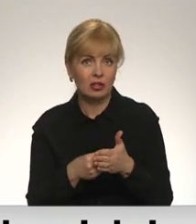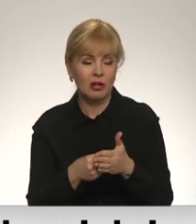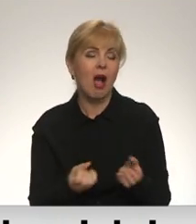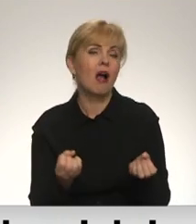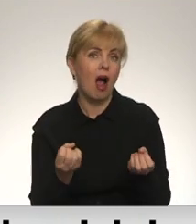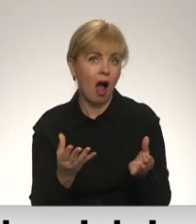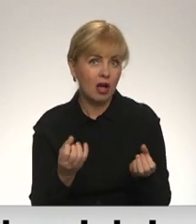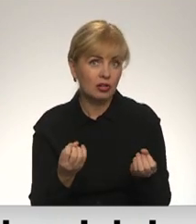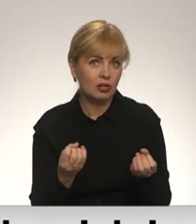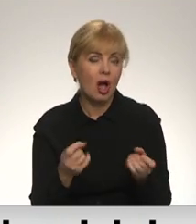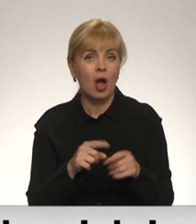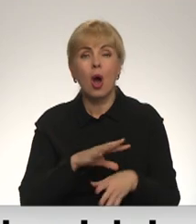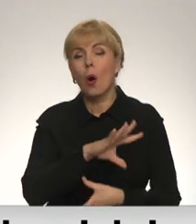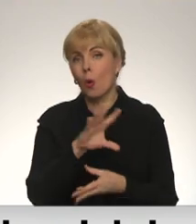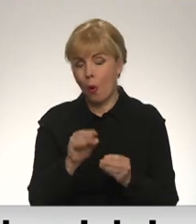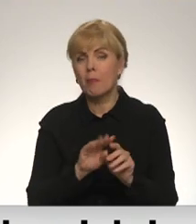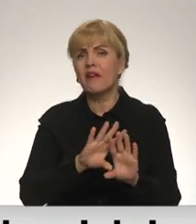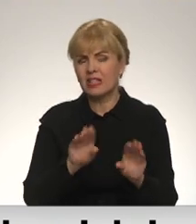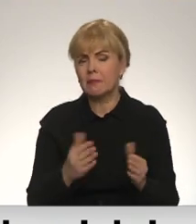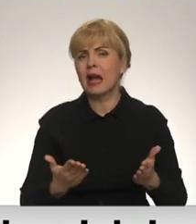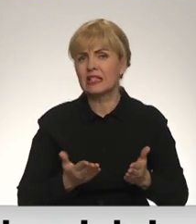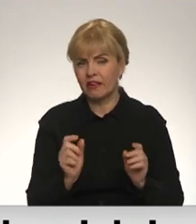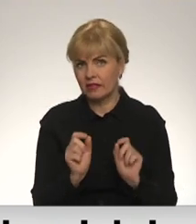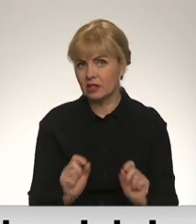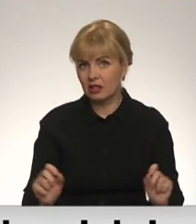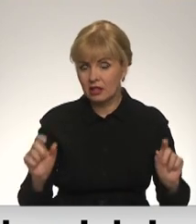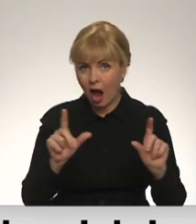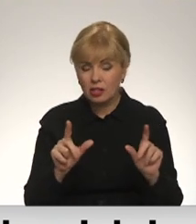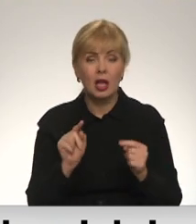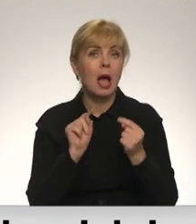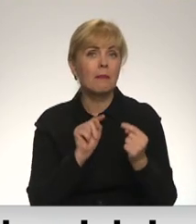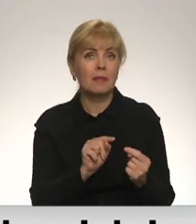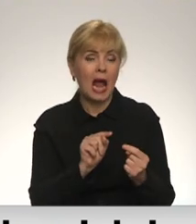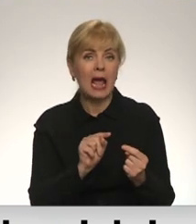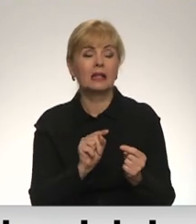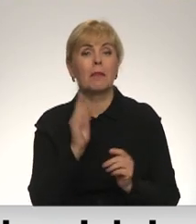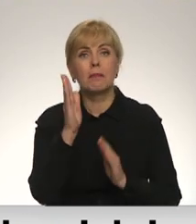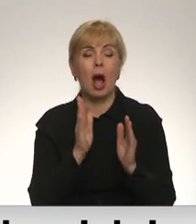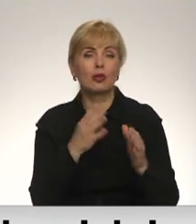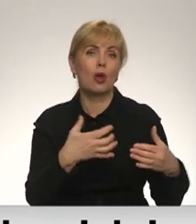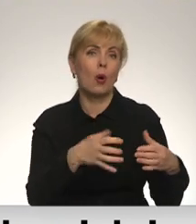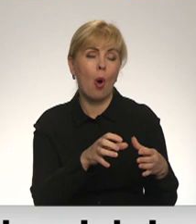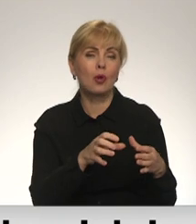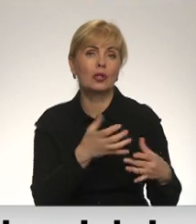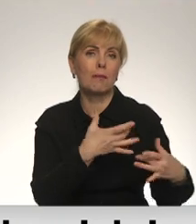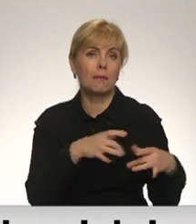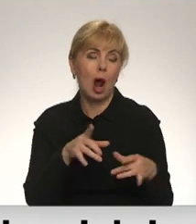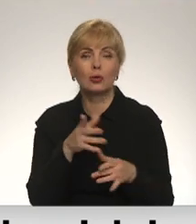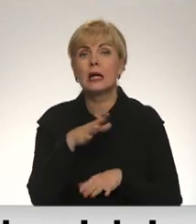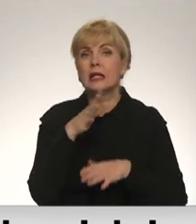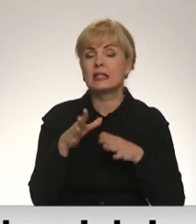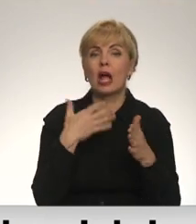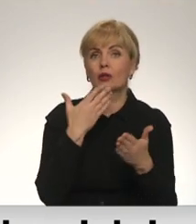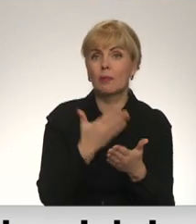gāzes, gan kopējai dzīves dārķi. Preit iniciatīvu balsoja koalīcijas partijas, norādot, ka sagatavotais